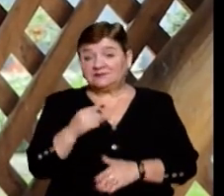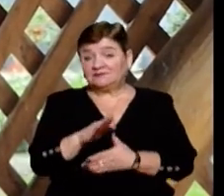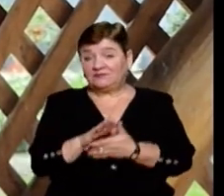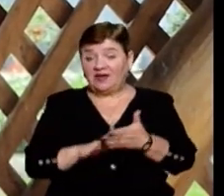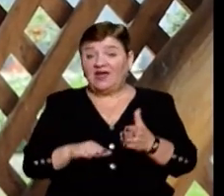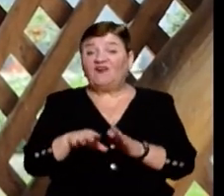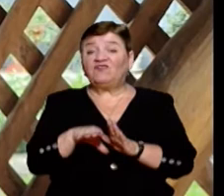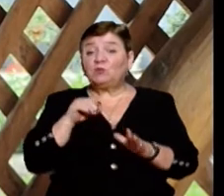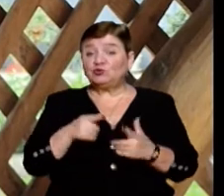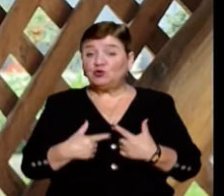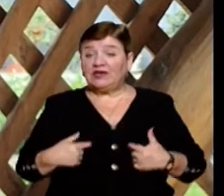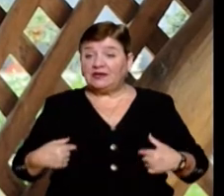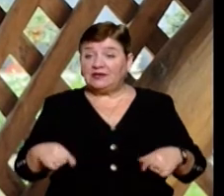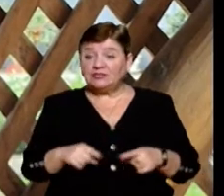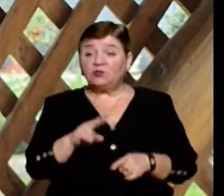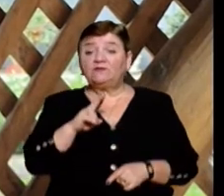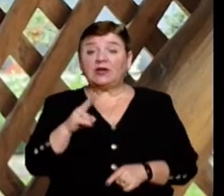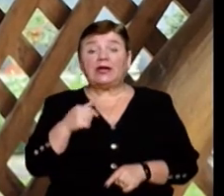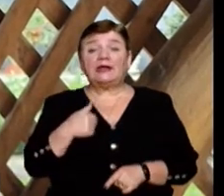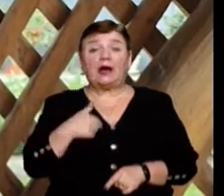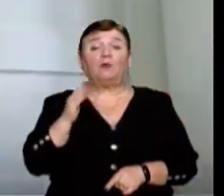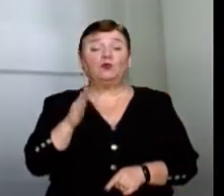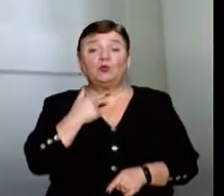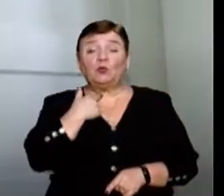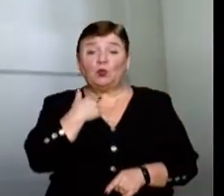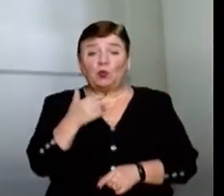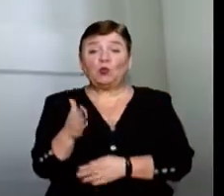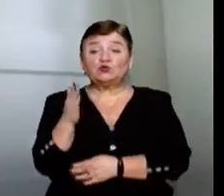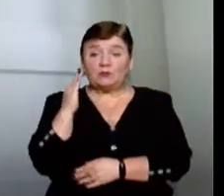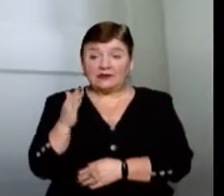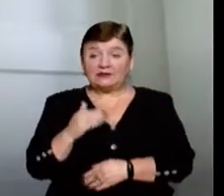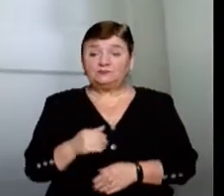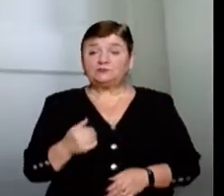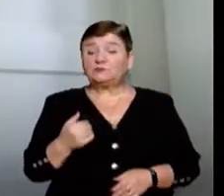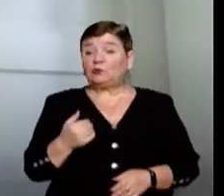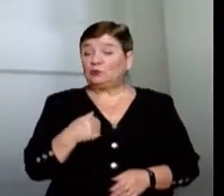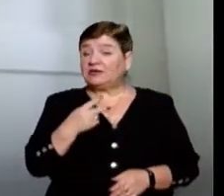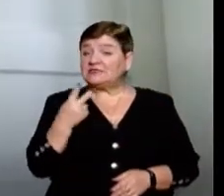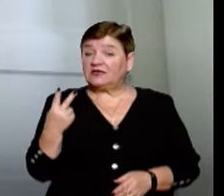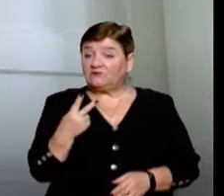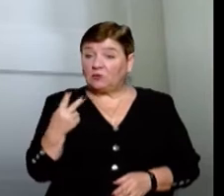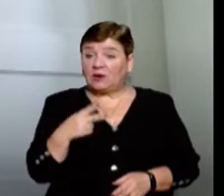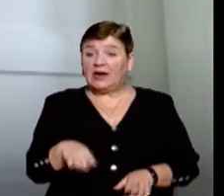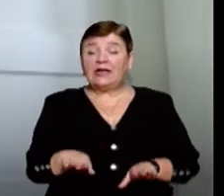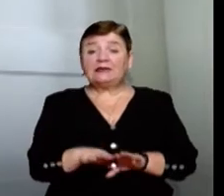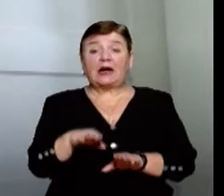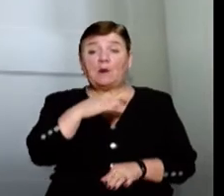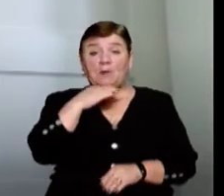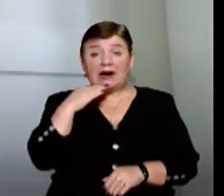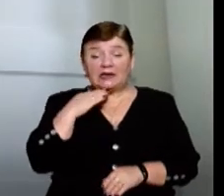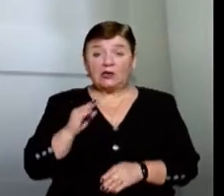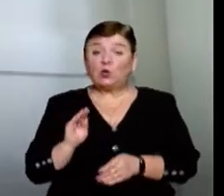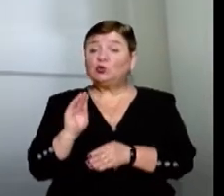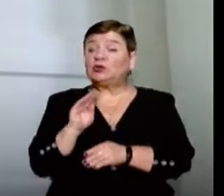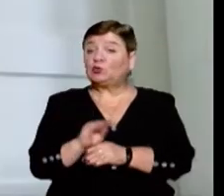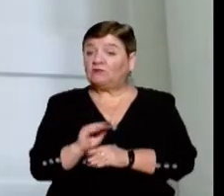виборчу дільницю, у якій я буду голосувати. Нас обох непокоїло те, що треба давати багато додаткових